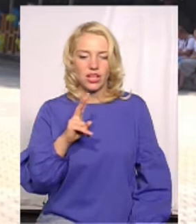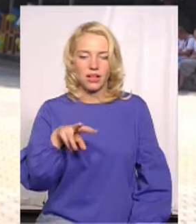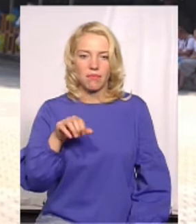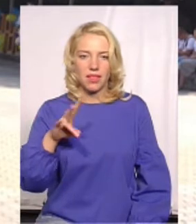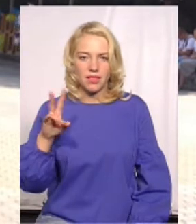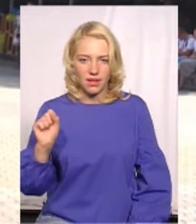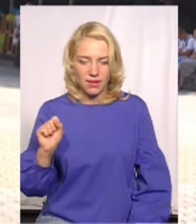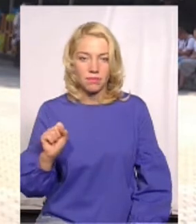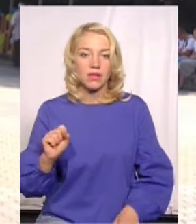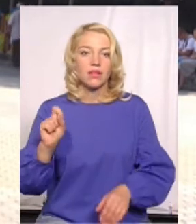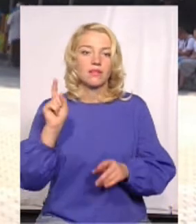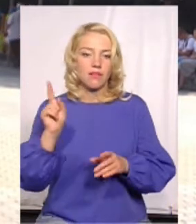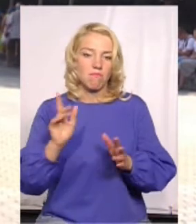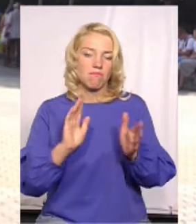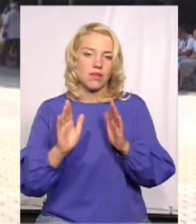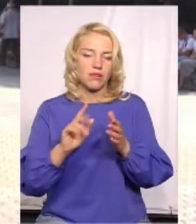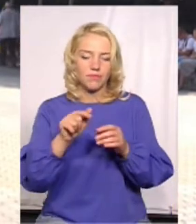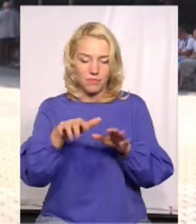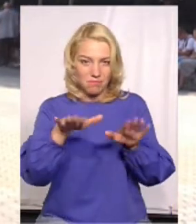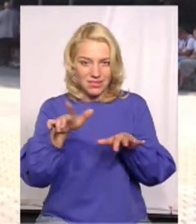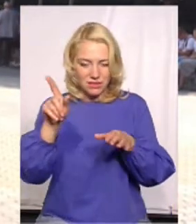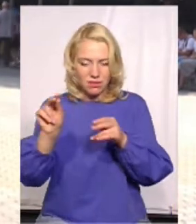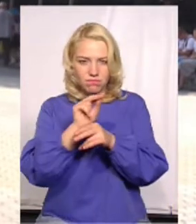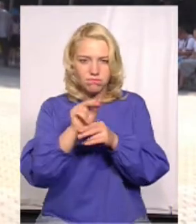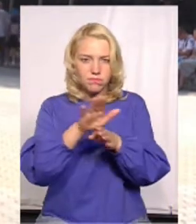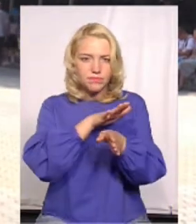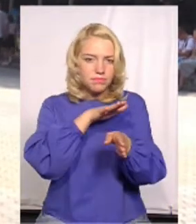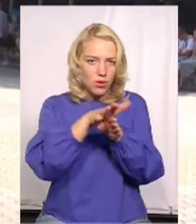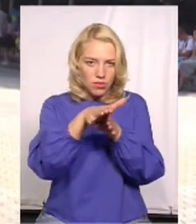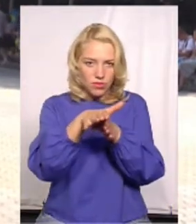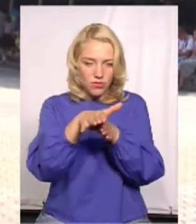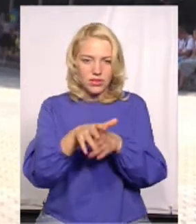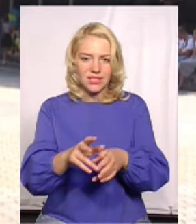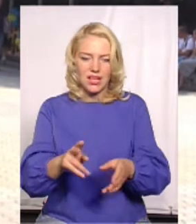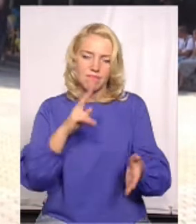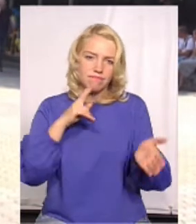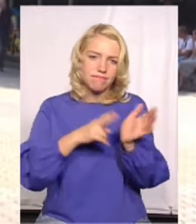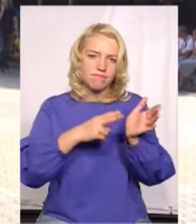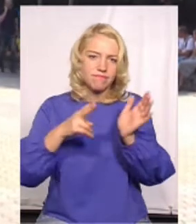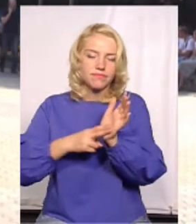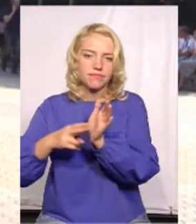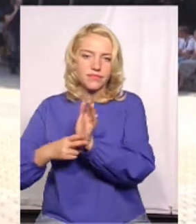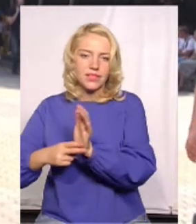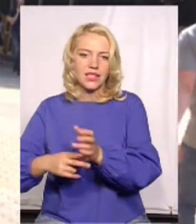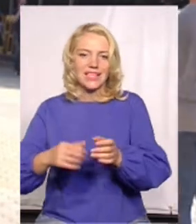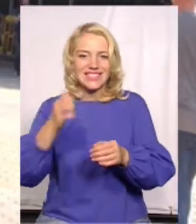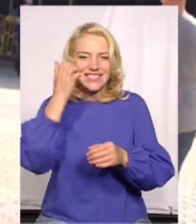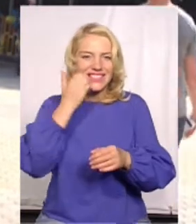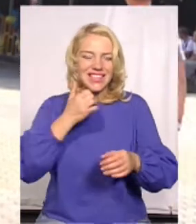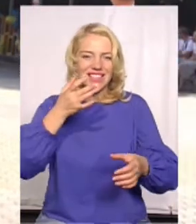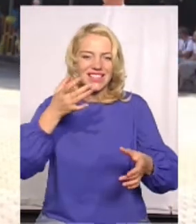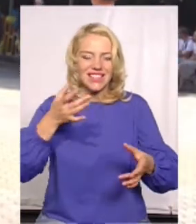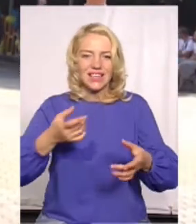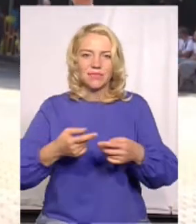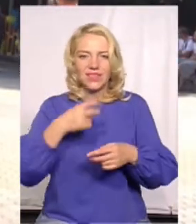повністю. Ми позаварювали величезними латками старі гнилі місця, здарили